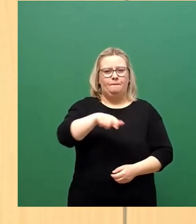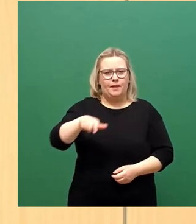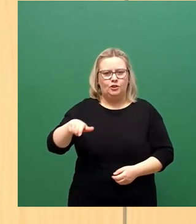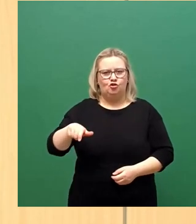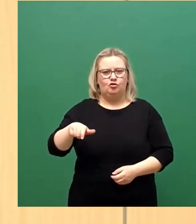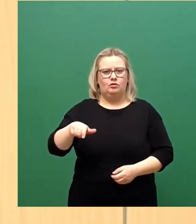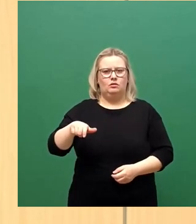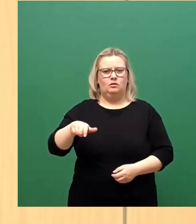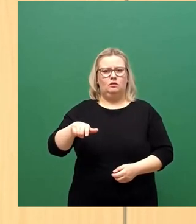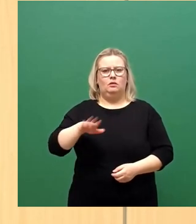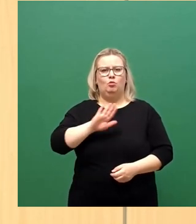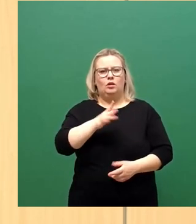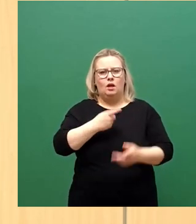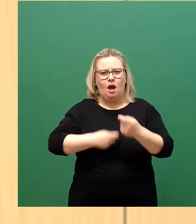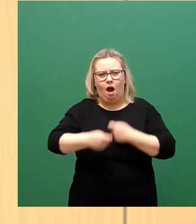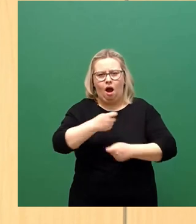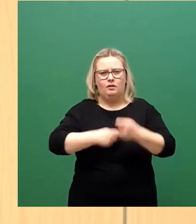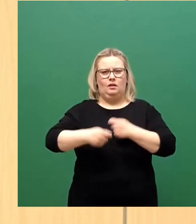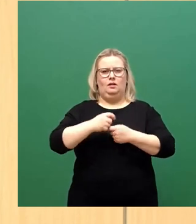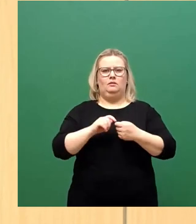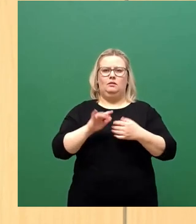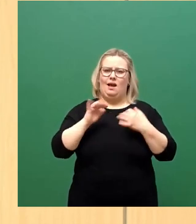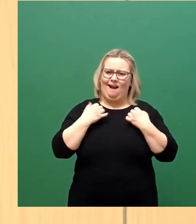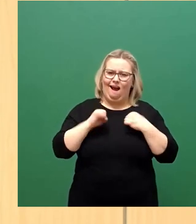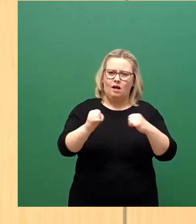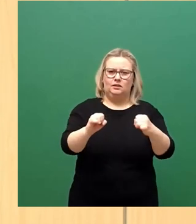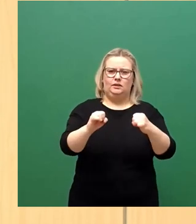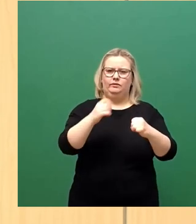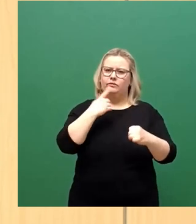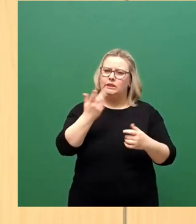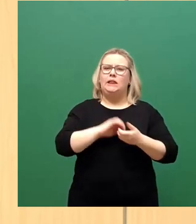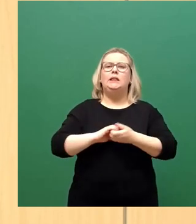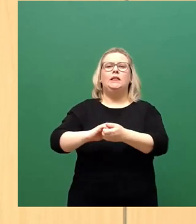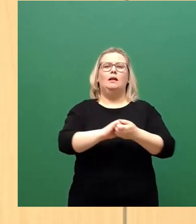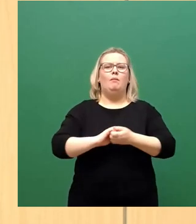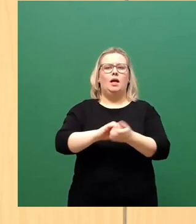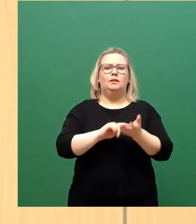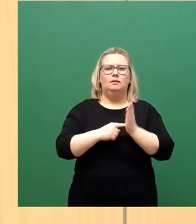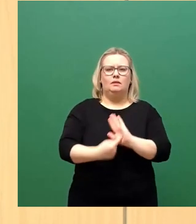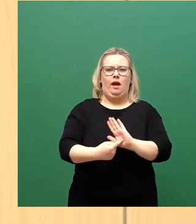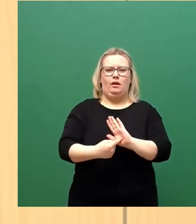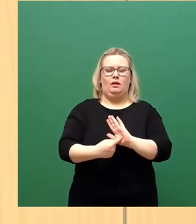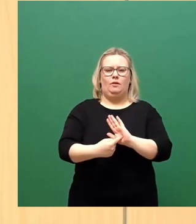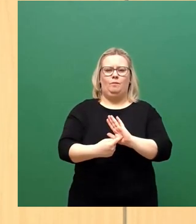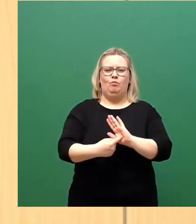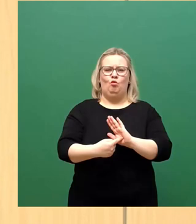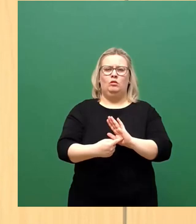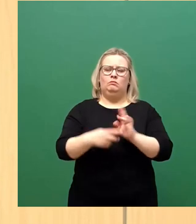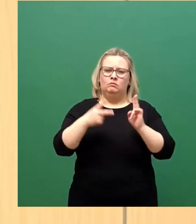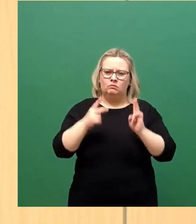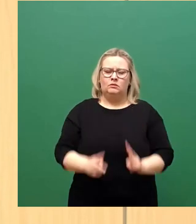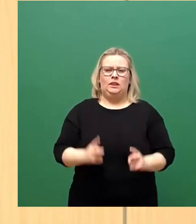ihrem Handeln aktiv für Gemeinsinn ein. Sie leisten einen enorm wichtigen